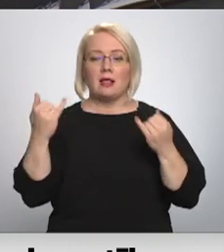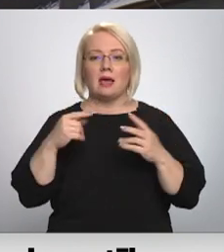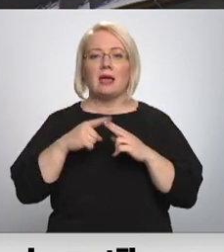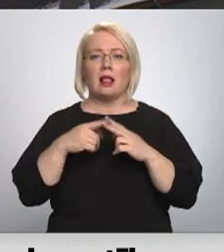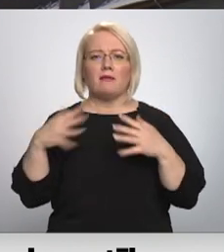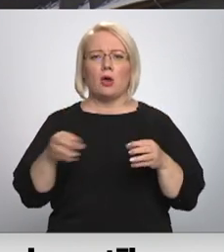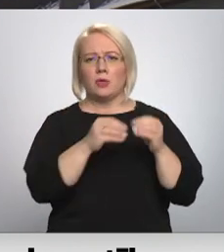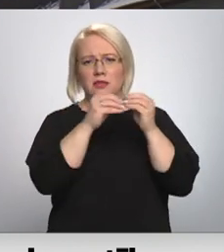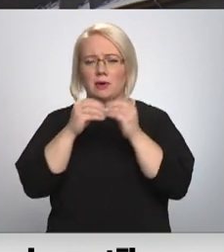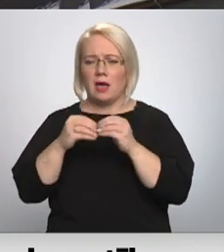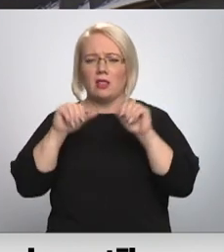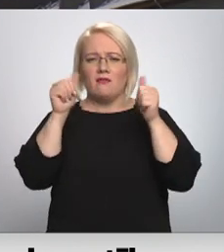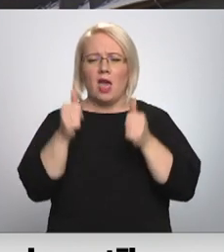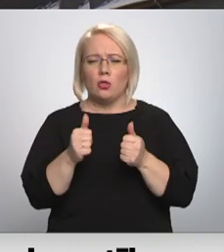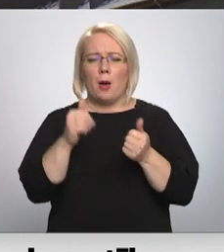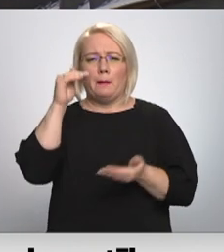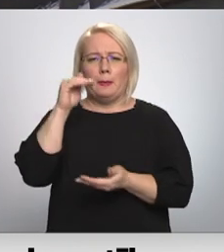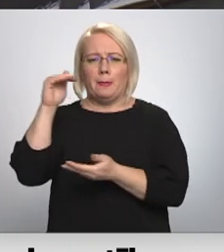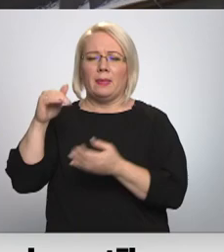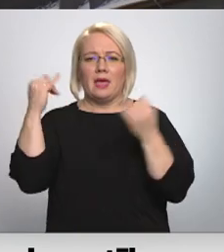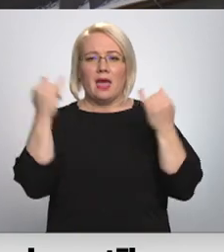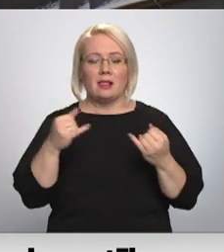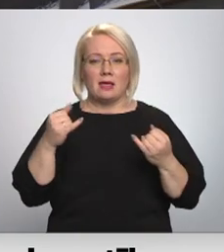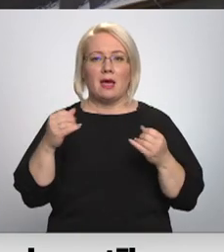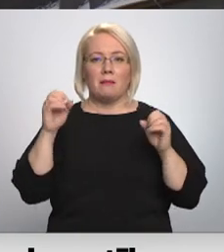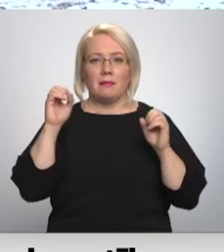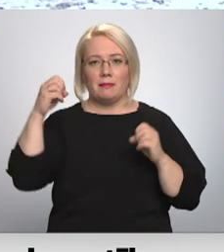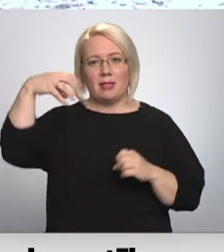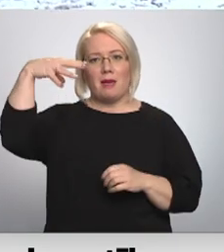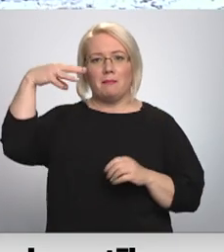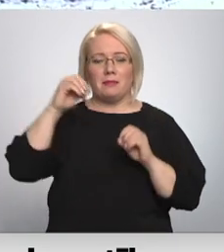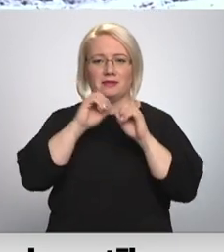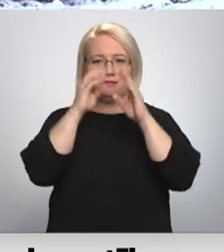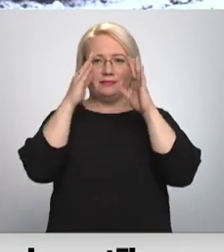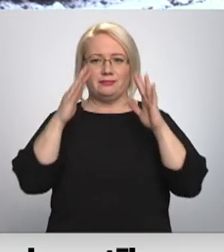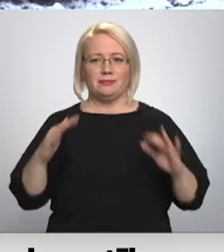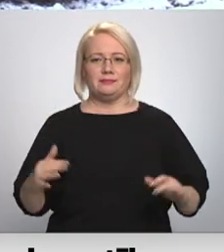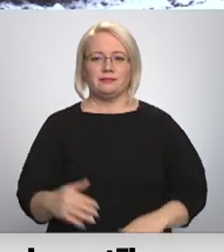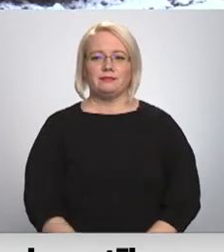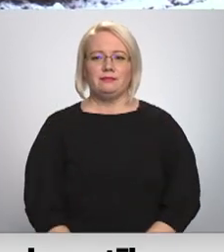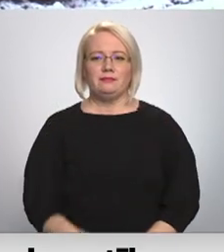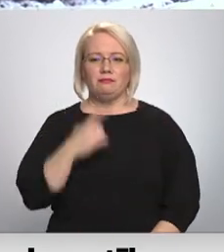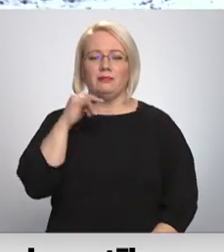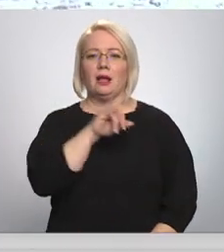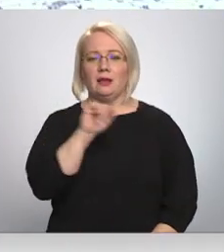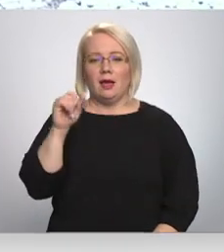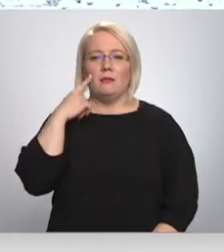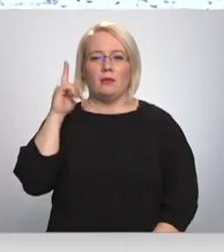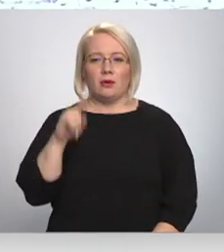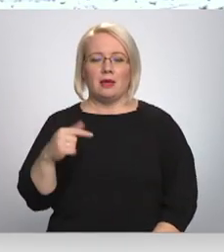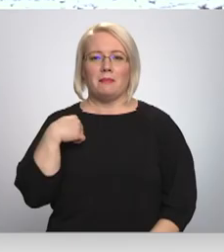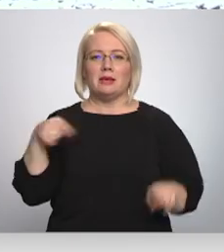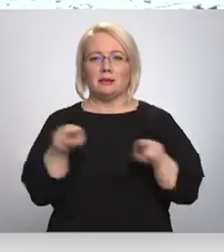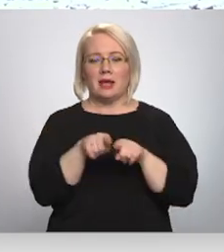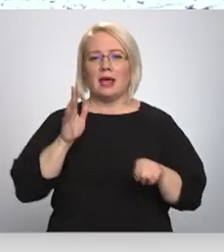desmito gadu veidot no daudzām mazām eglītēm, jiemirdzēsies uguntiņas. Jā, protams. Vai ne? Mēs vienmēr gaidām